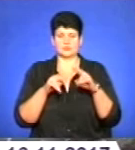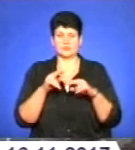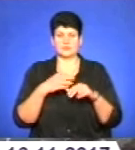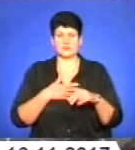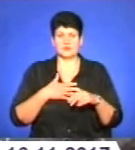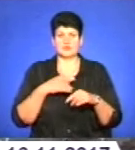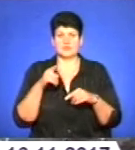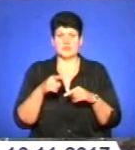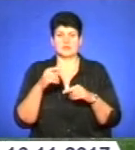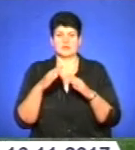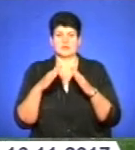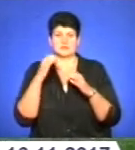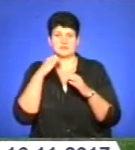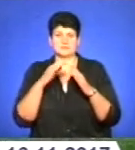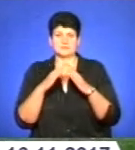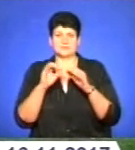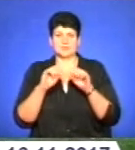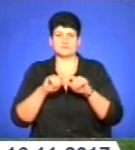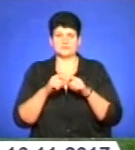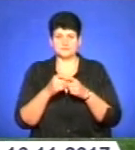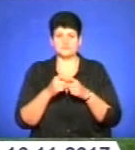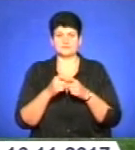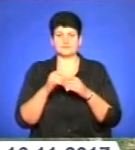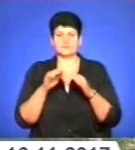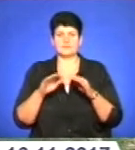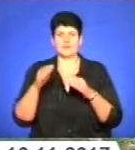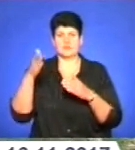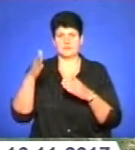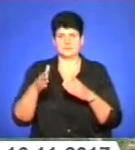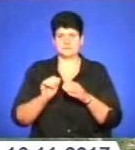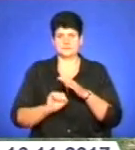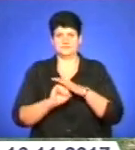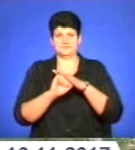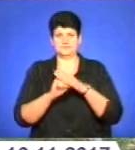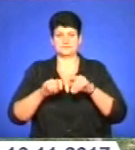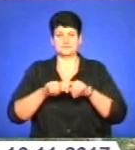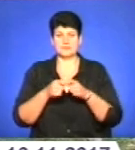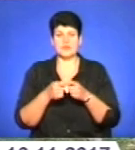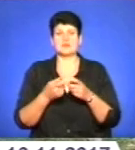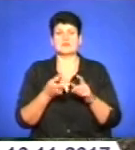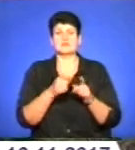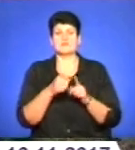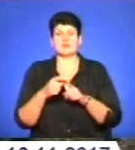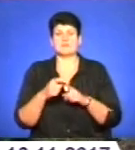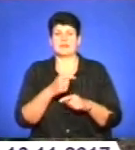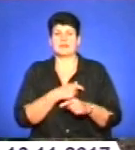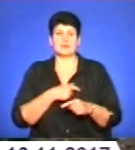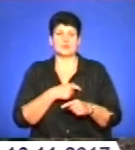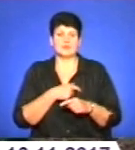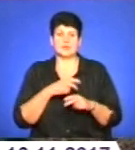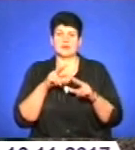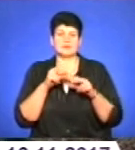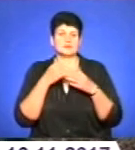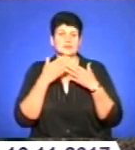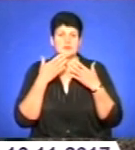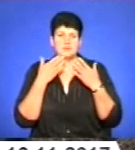що їхні хрущовки можуть зруйнуватися, оскільки пошкодиться підпірна стіна. За словами депутата міської ради, гарантій щодо багатоповерхівки немає,